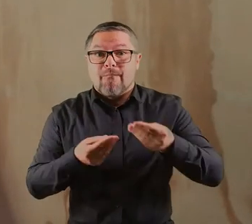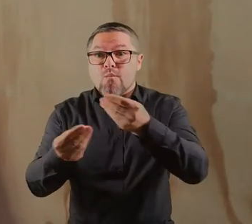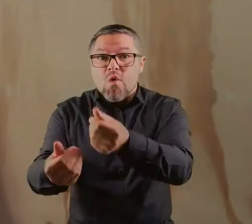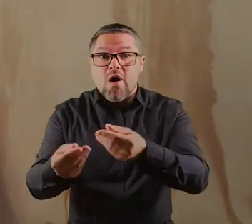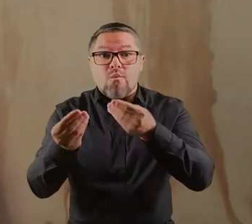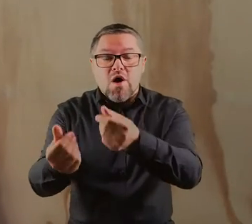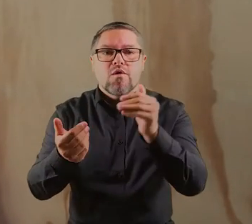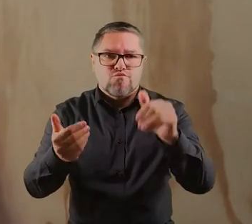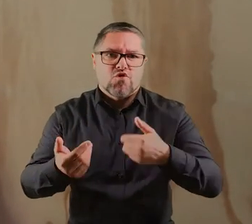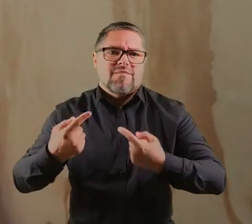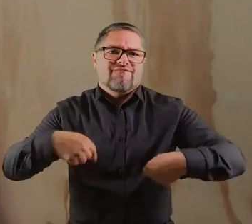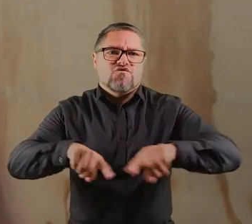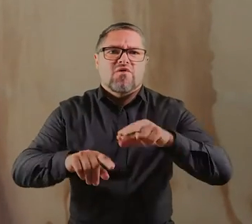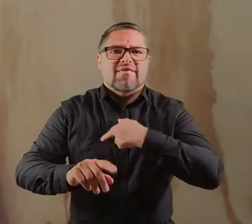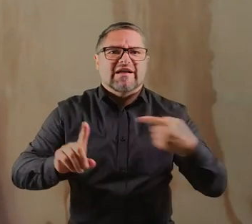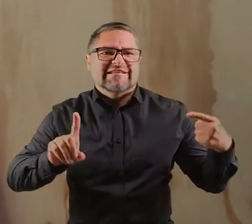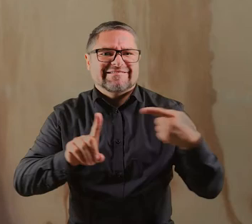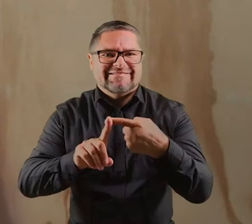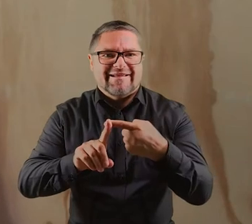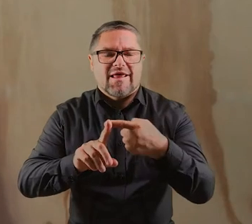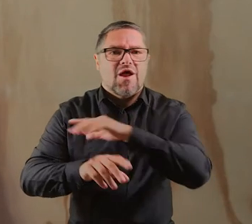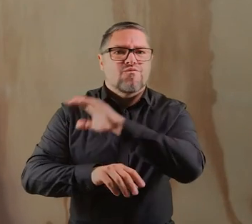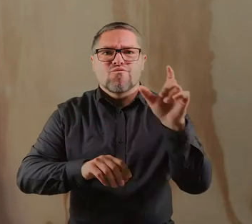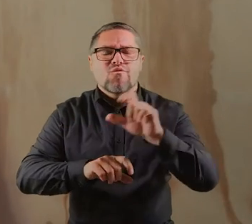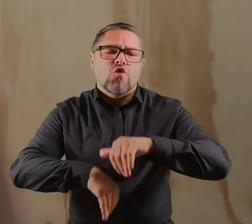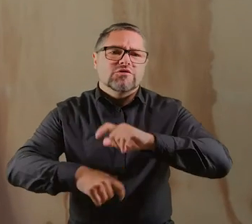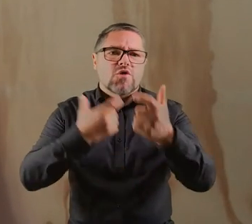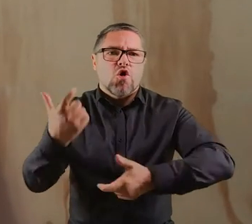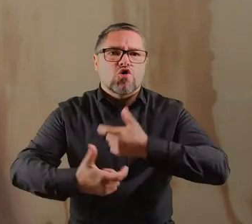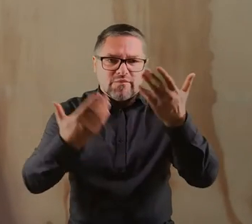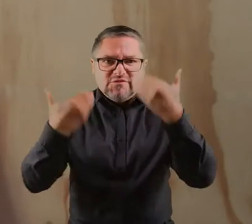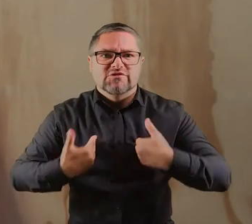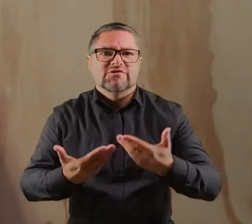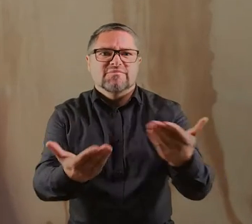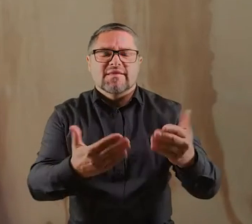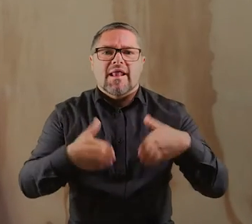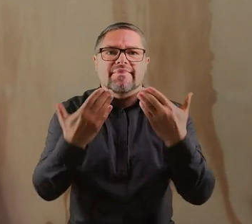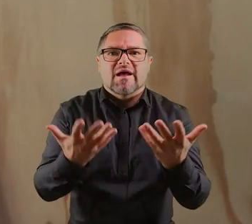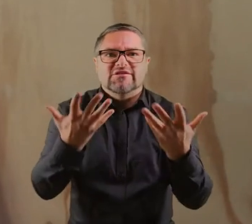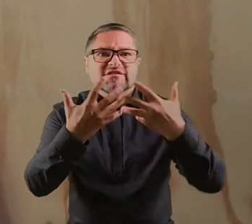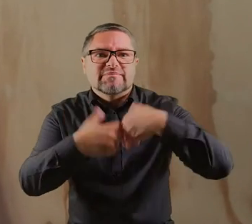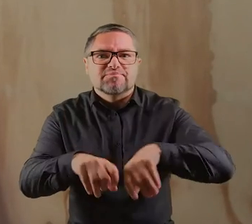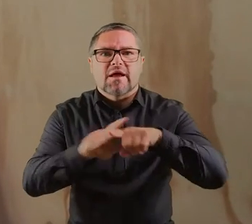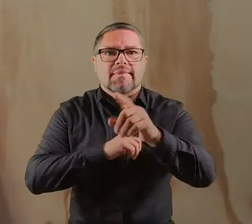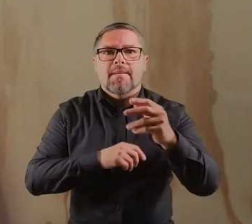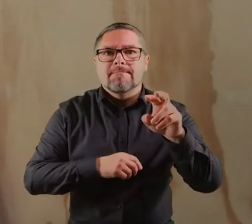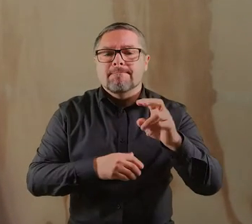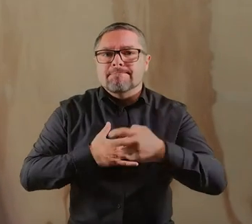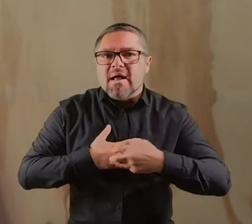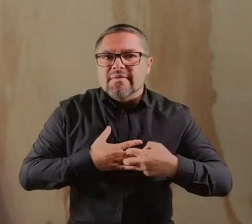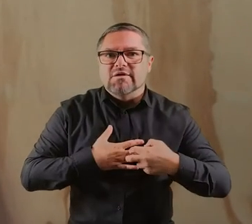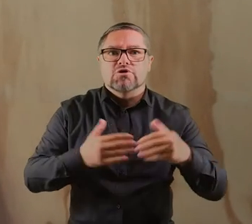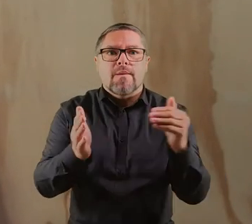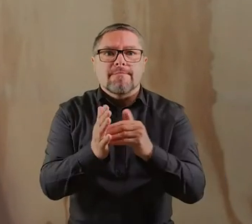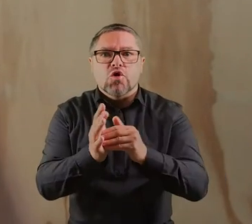wpłatom możemy realizować nasze cele. Możemy na bieżąco zaopatrywać szpitale w potrzebny sprzęt medyczny,